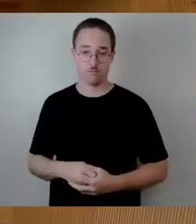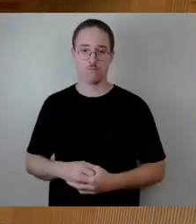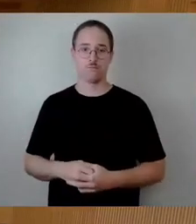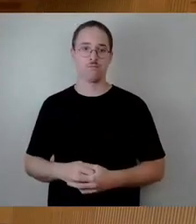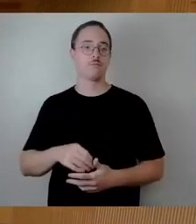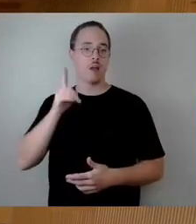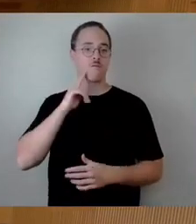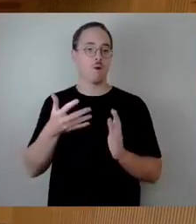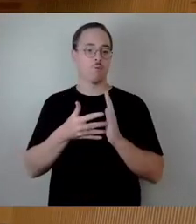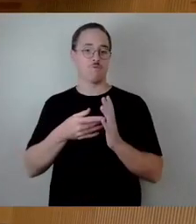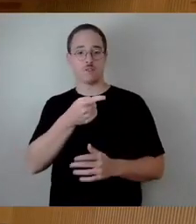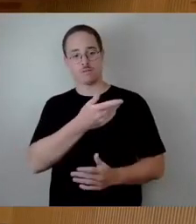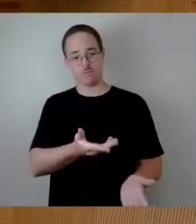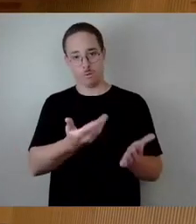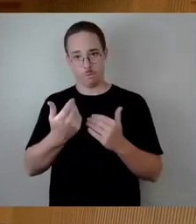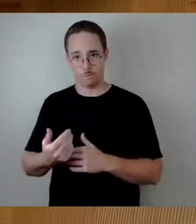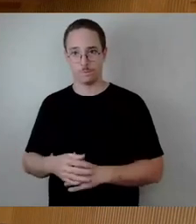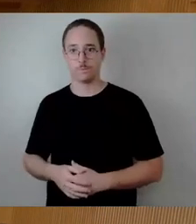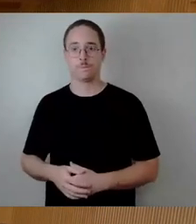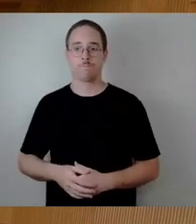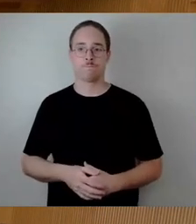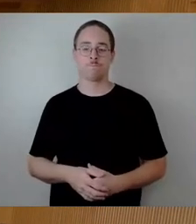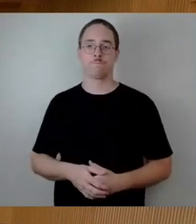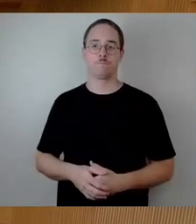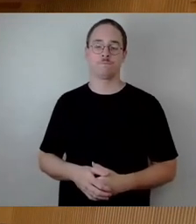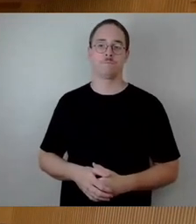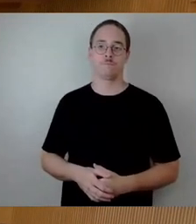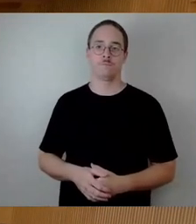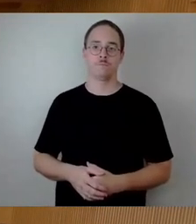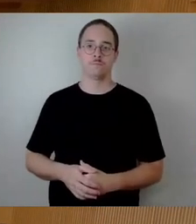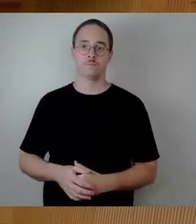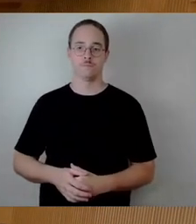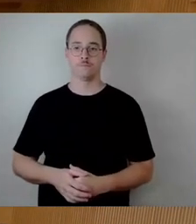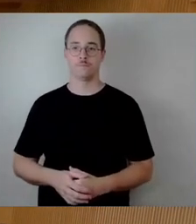Gefordert, weil die das, ich, auch profund nochmal erläutern kann, die Zusammenhänge bei der Brücke.